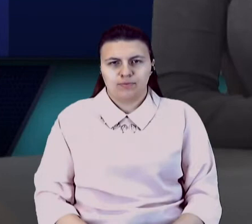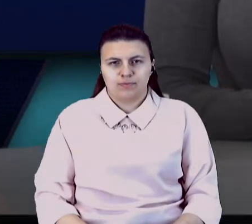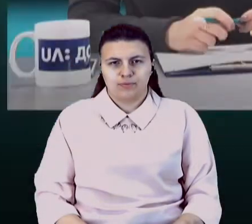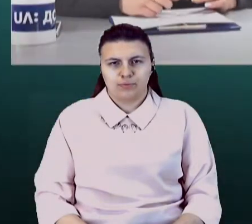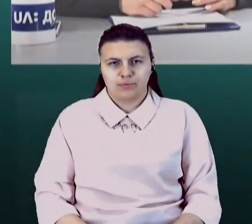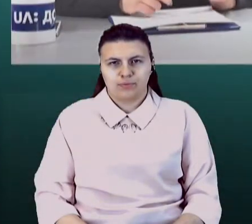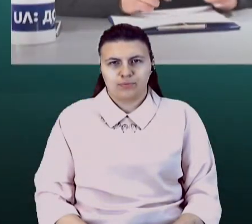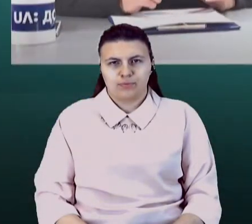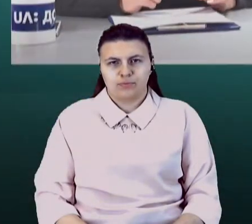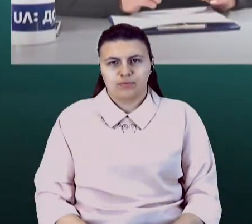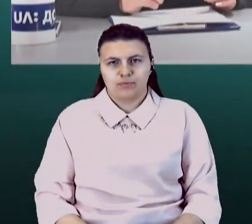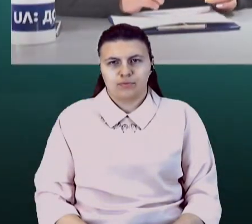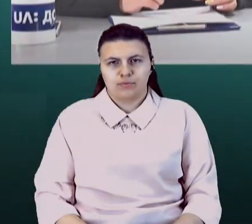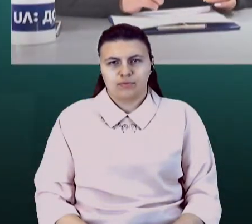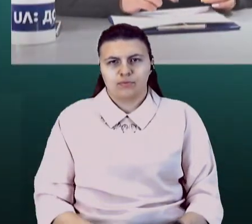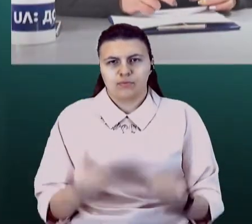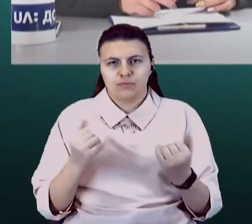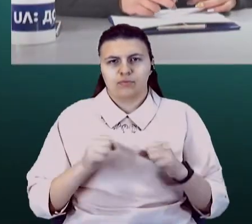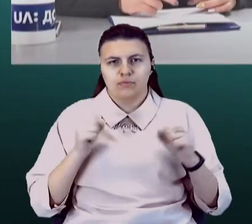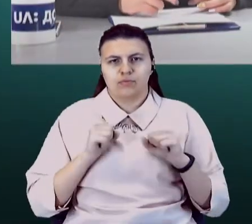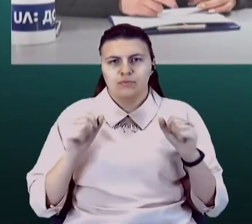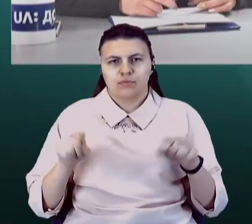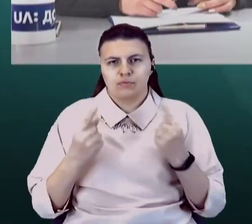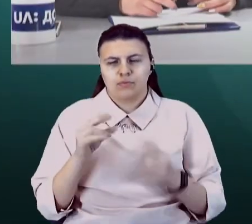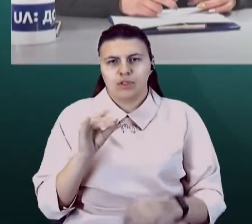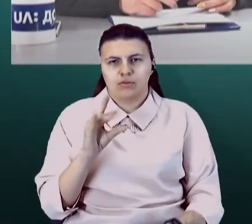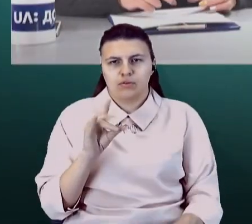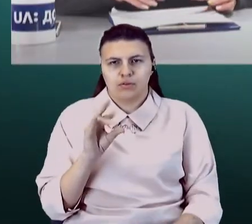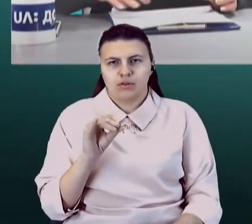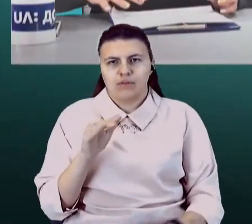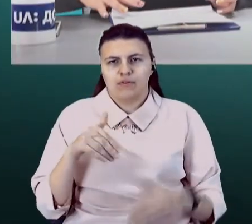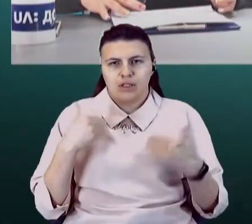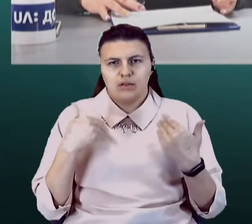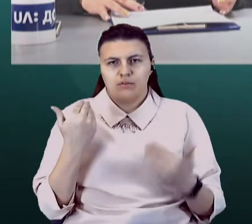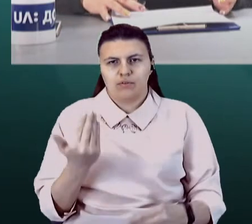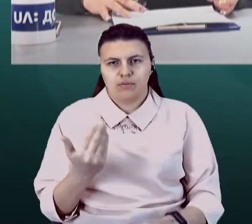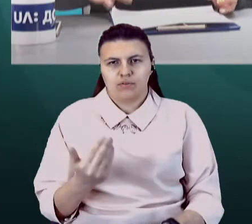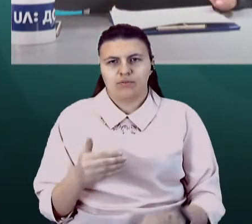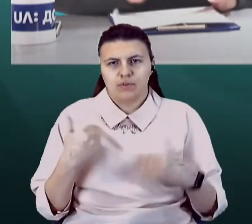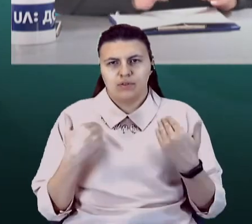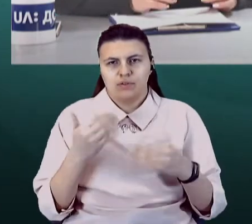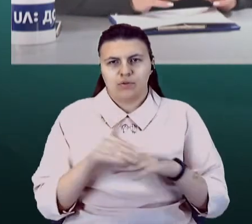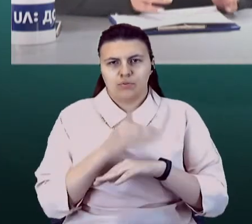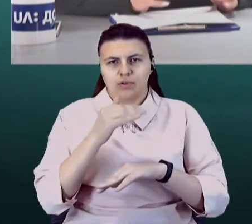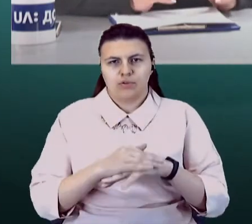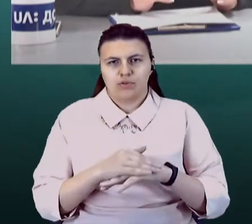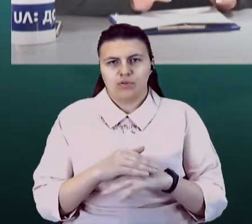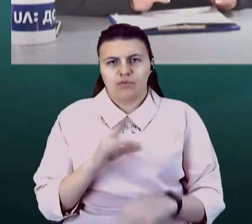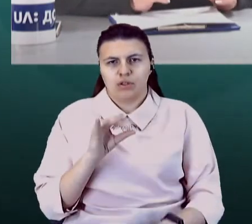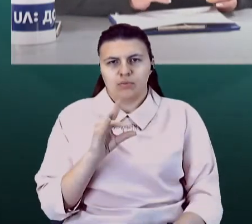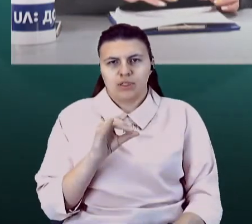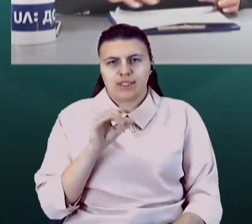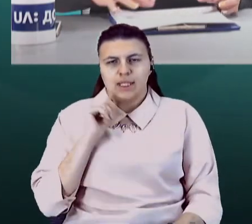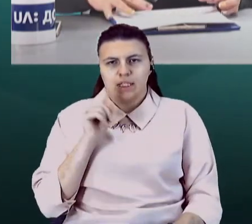Наразі намагаємось відновити зв'язок. Пане Костянтино, вітаю вас. Вітаю вас, доброго вечора. Володимир Зеленський, коли